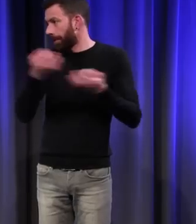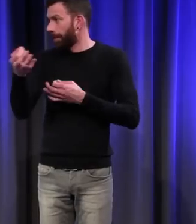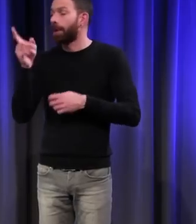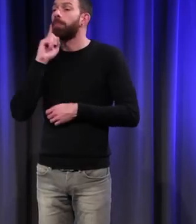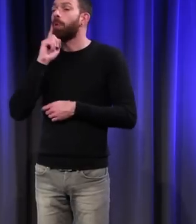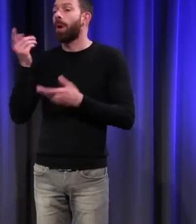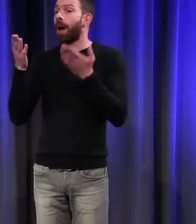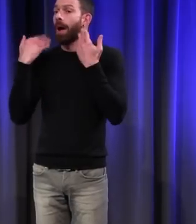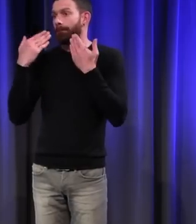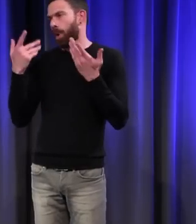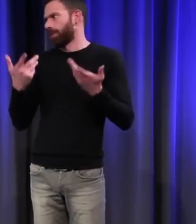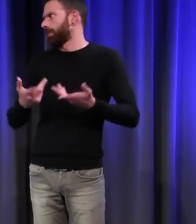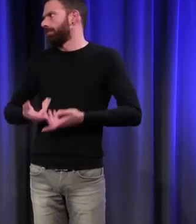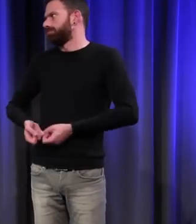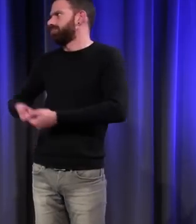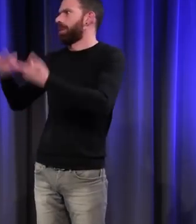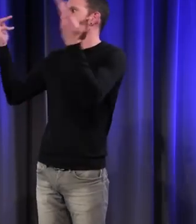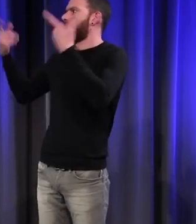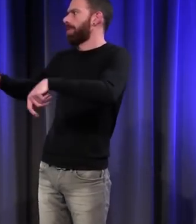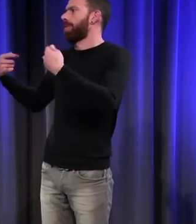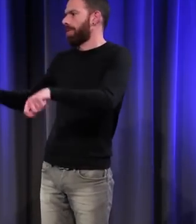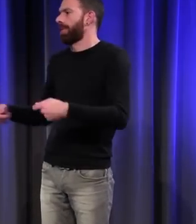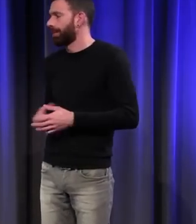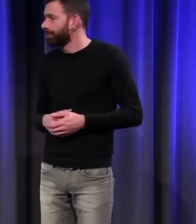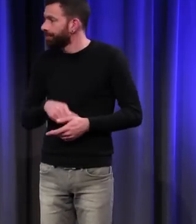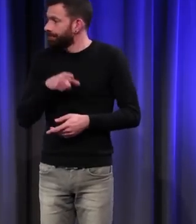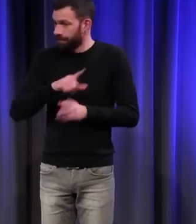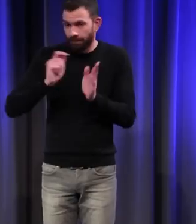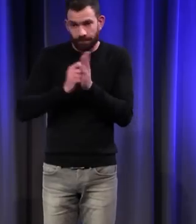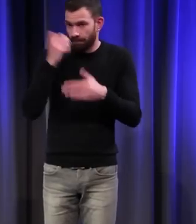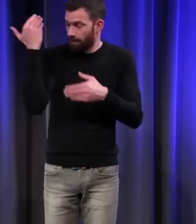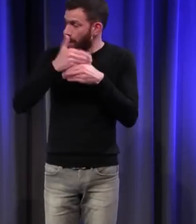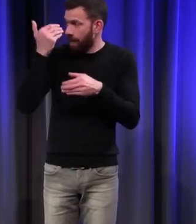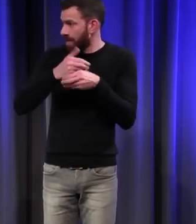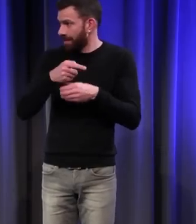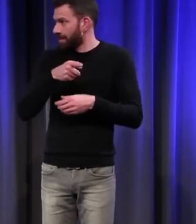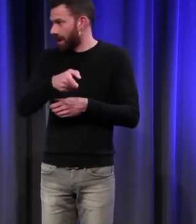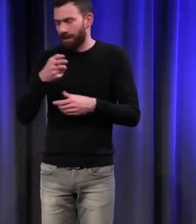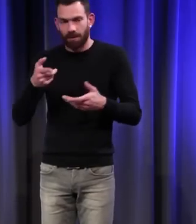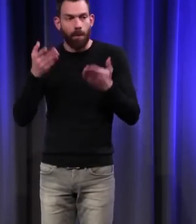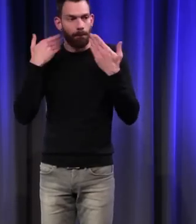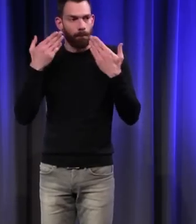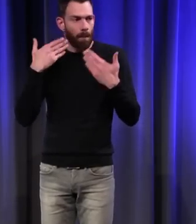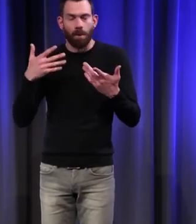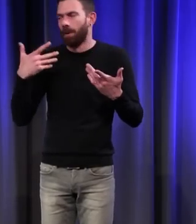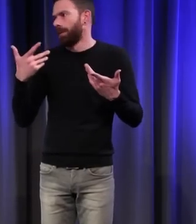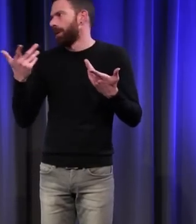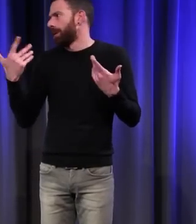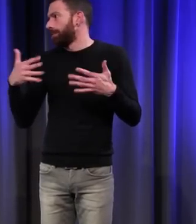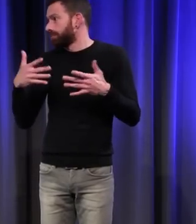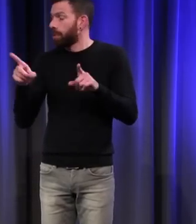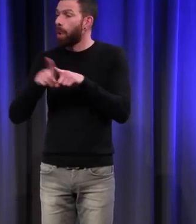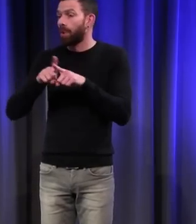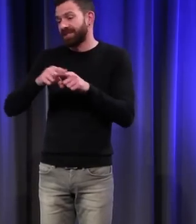menthe est surabondante. Et le Moyen Âge fait une consommation de menthe et de fougères